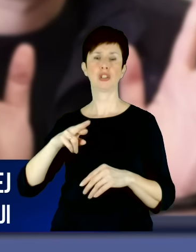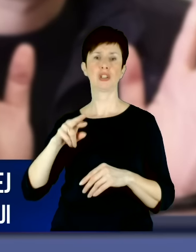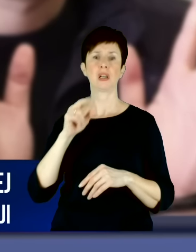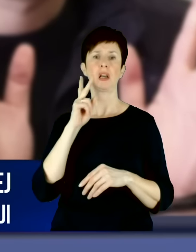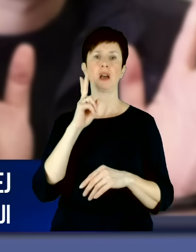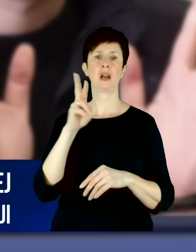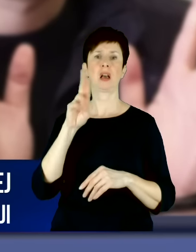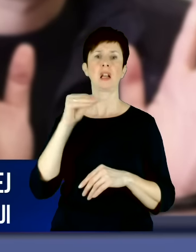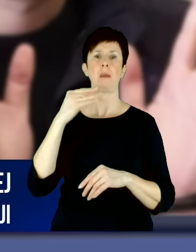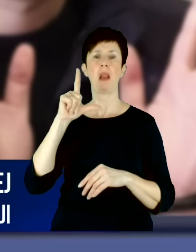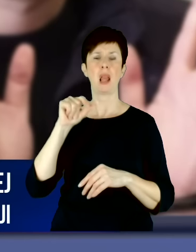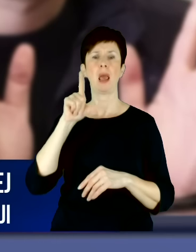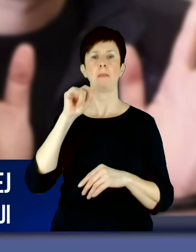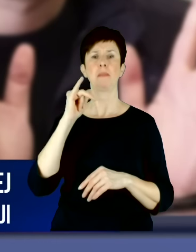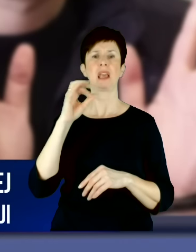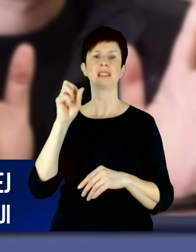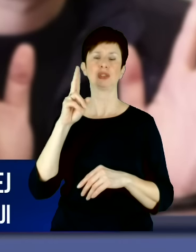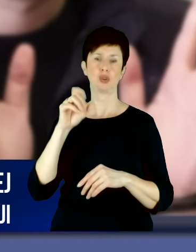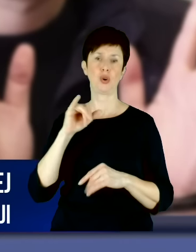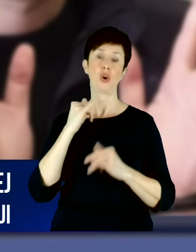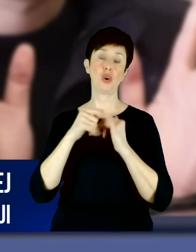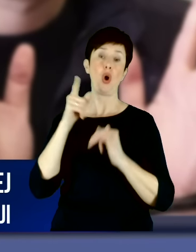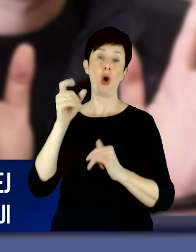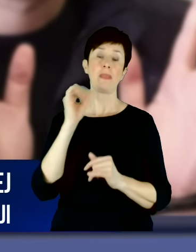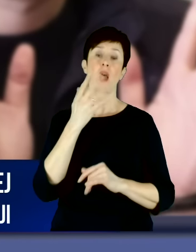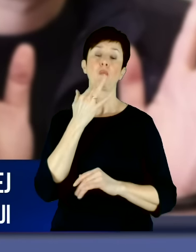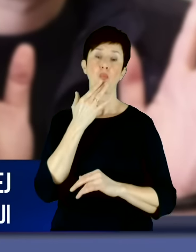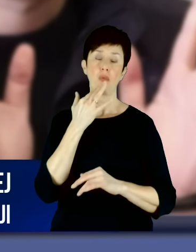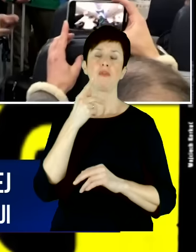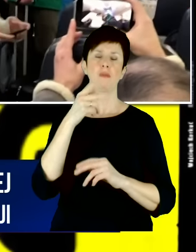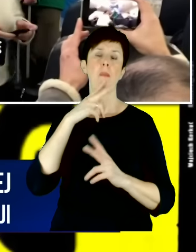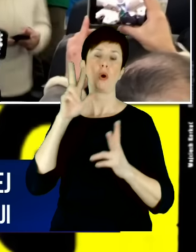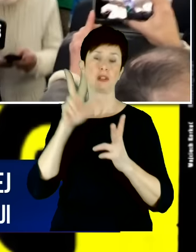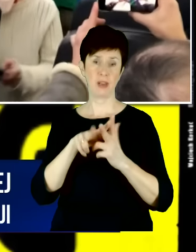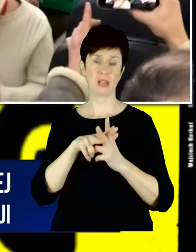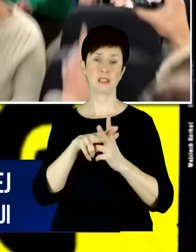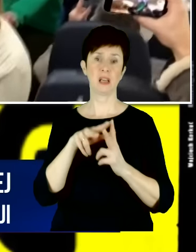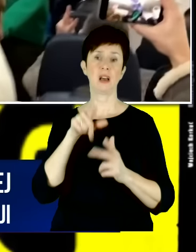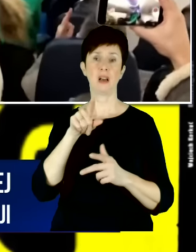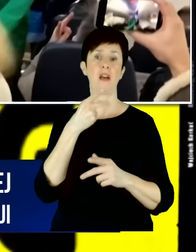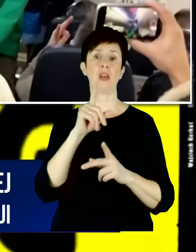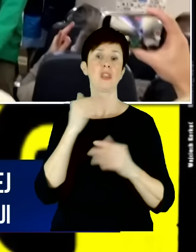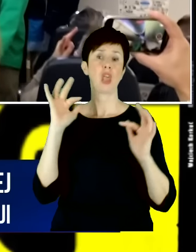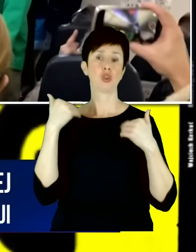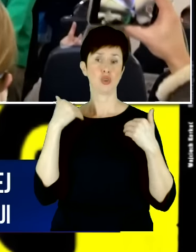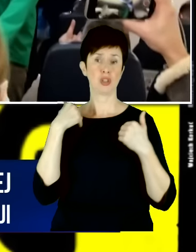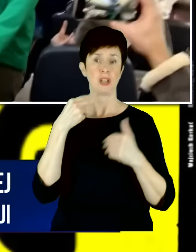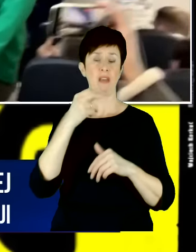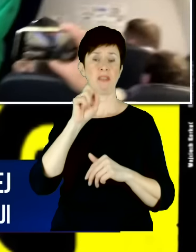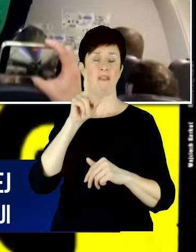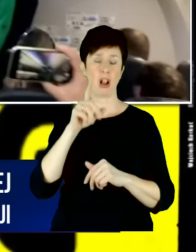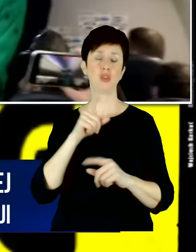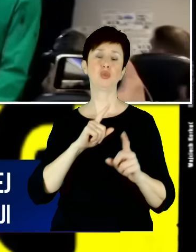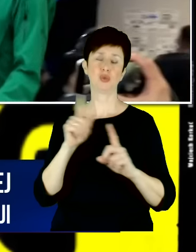jego słowach jest swoiste potwierdzenie, że Aleksiej Nawalny nie żyje. Wydaje mi się,